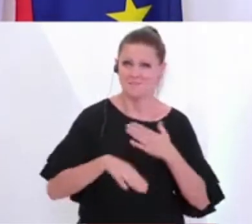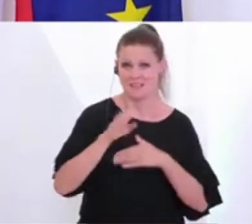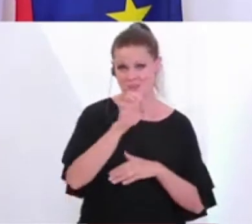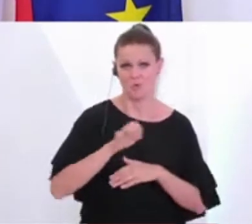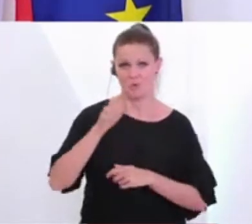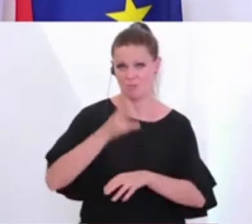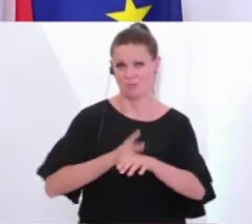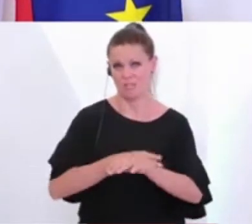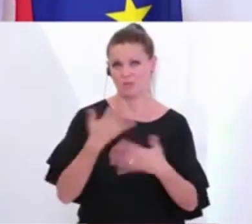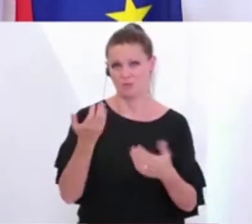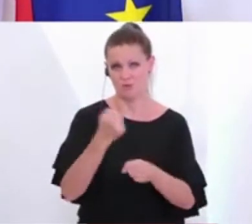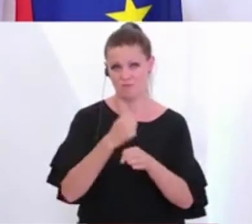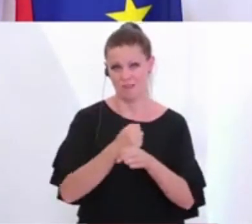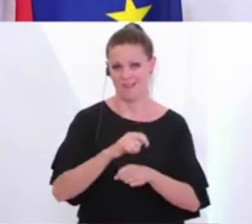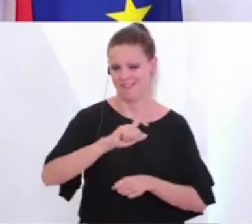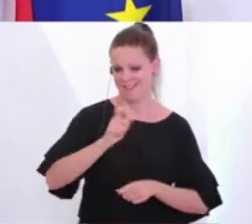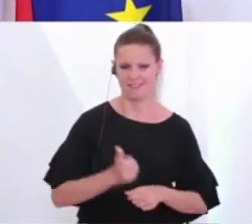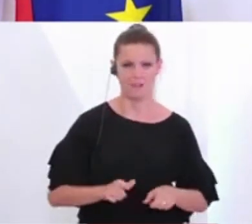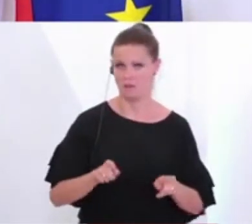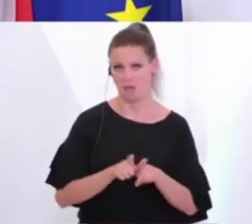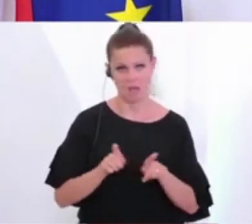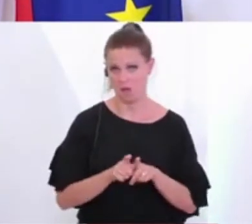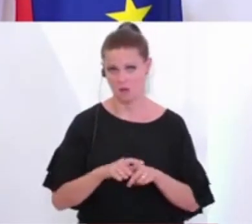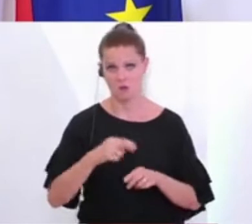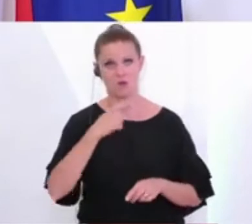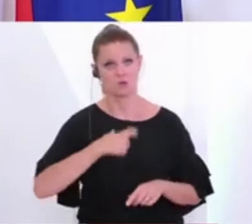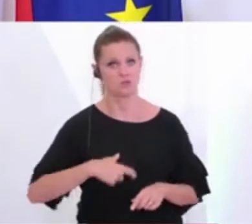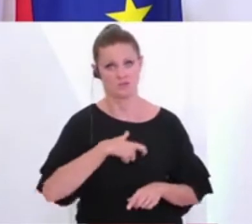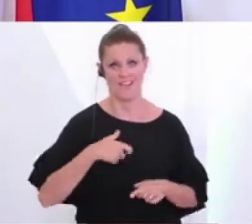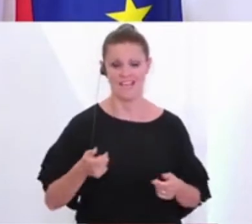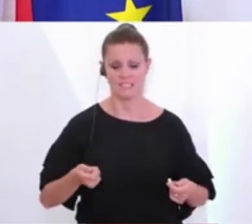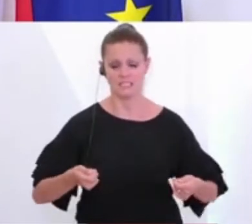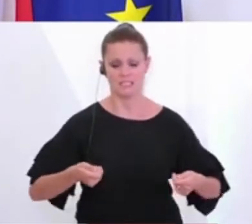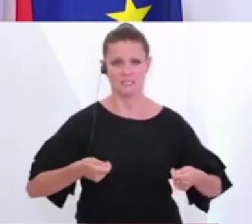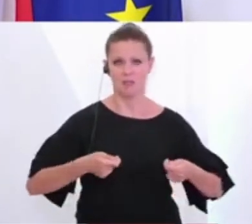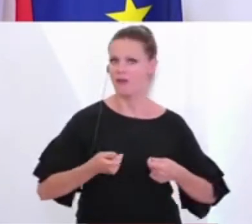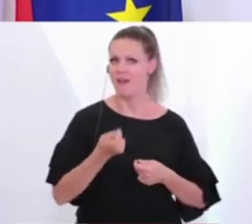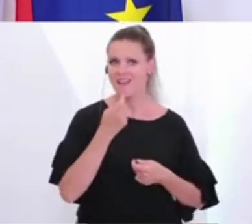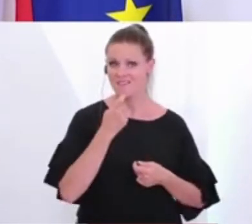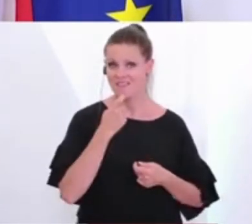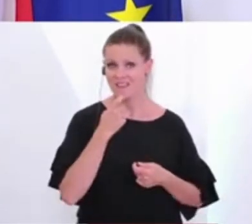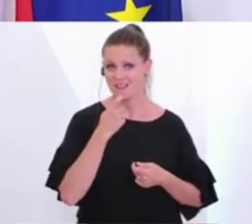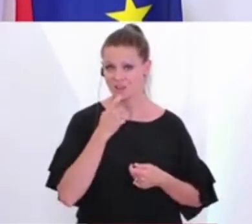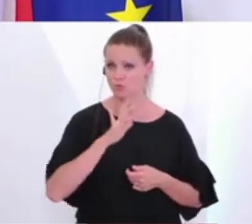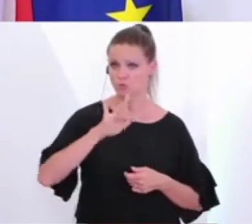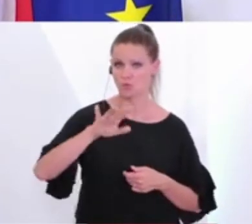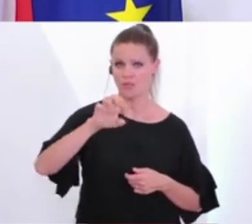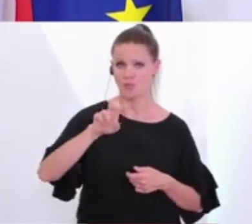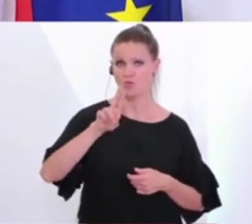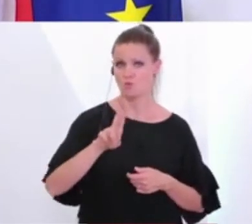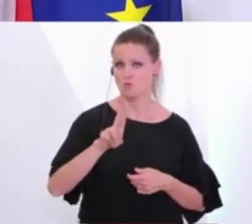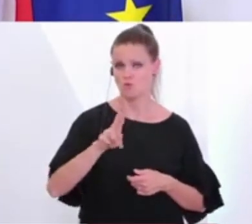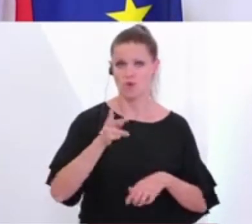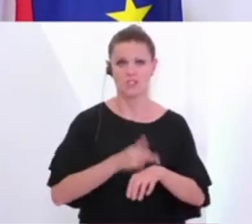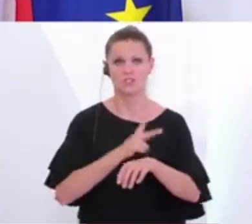unterwegs. Die Italiener setzen auch noch nicht Schritte. Auch die Schweiz zögert noch. Finnland will überhaupt gegenüber EU-Staatsbürgern erst in